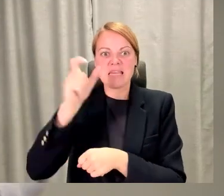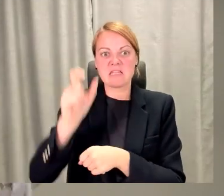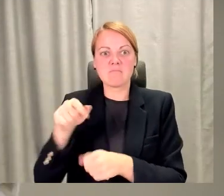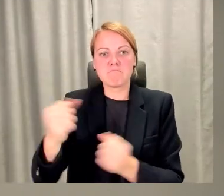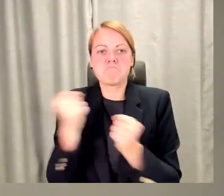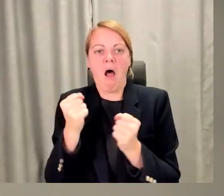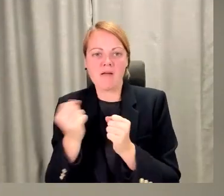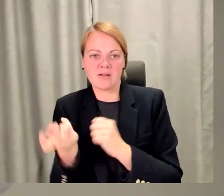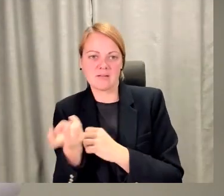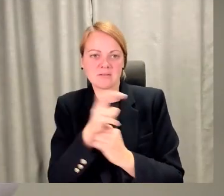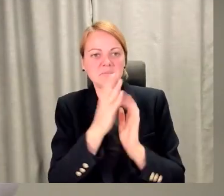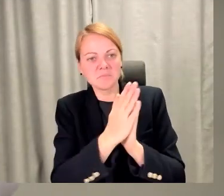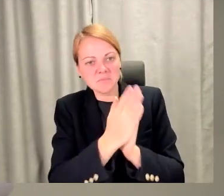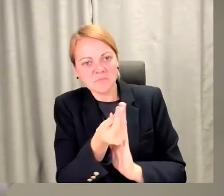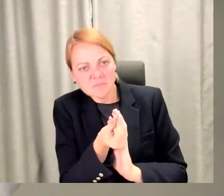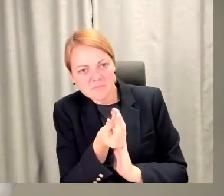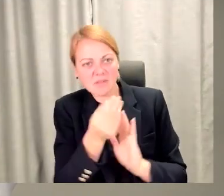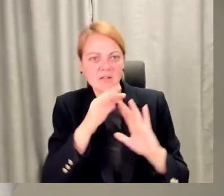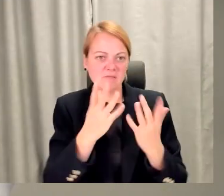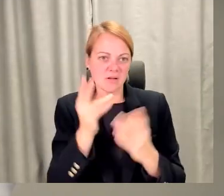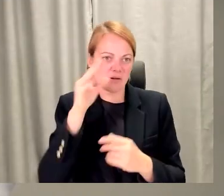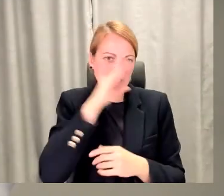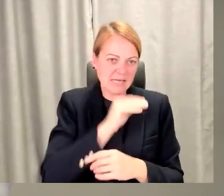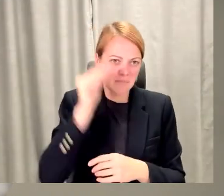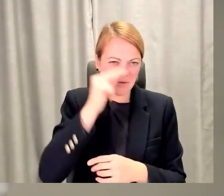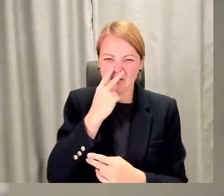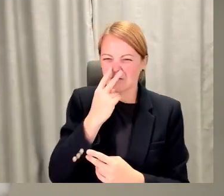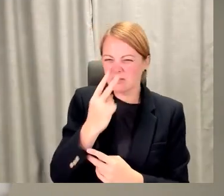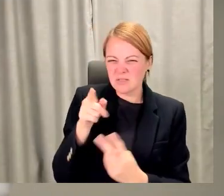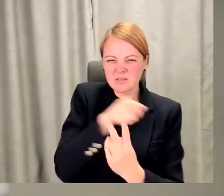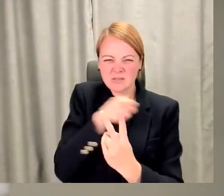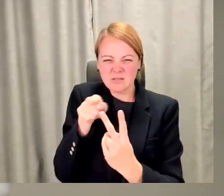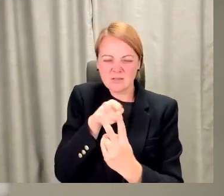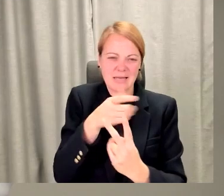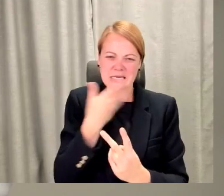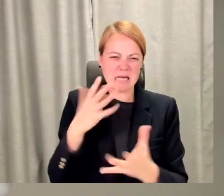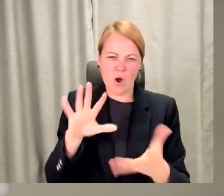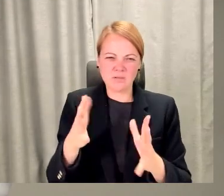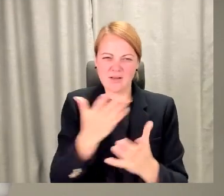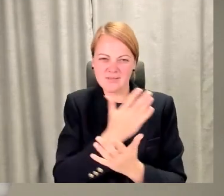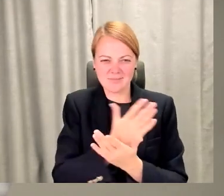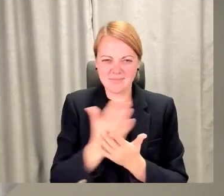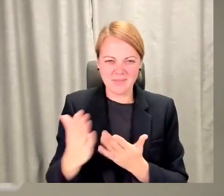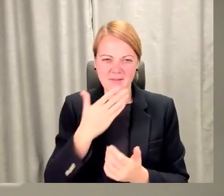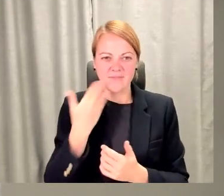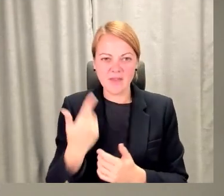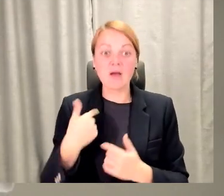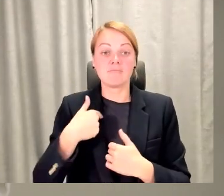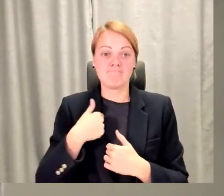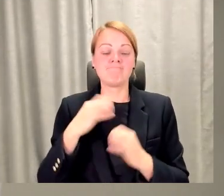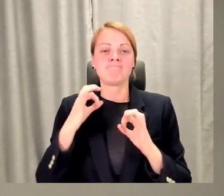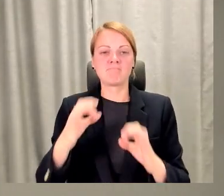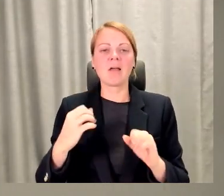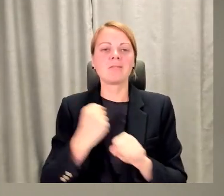finansējumu vai iespēja mācīties, tad kaut kas tur nav pareizi. Mēs cieši strādējam arī ar darba devēm, jo mums ir